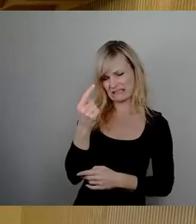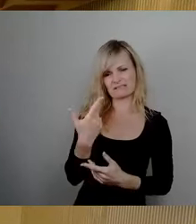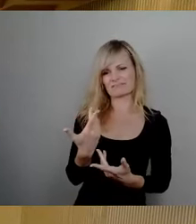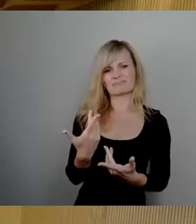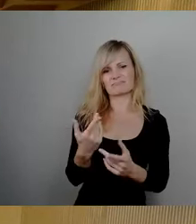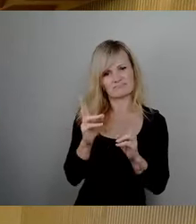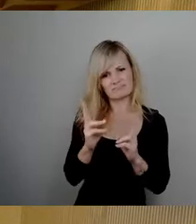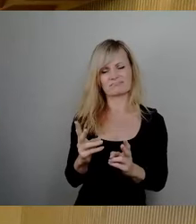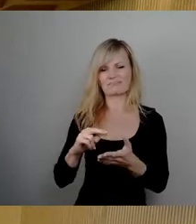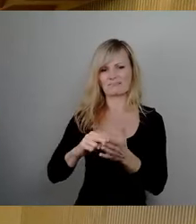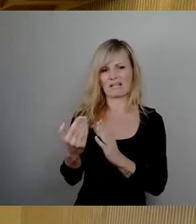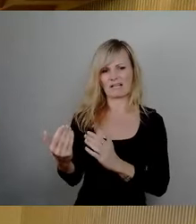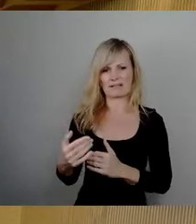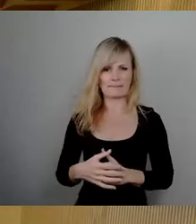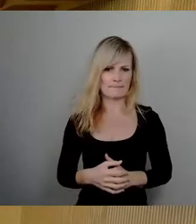Herr Dr. Lahmes, bitte.